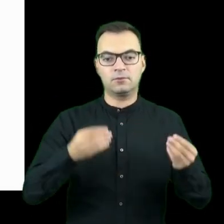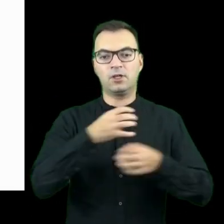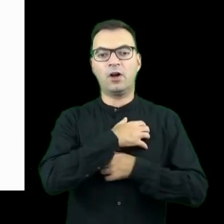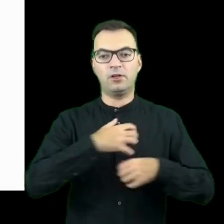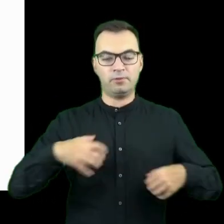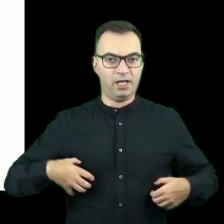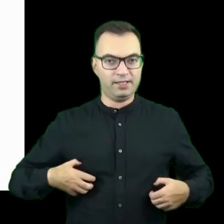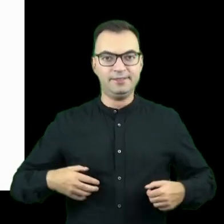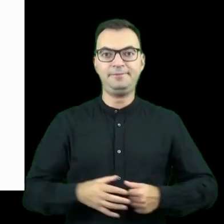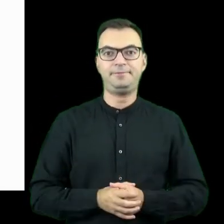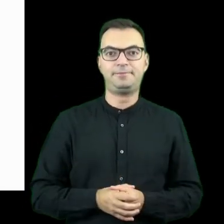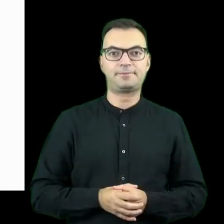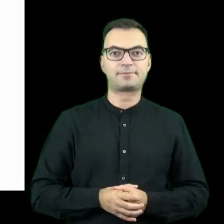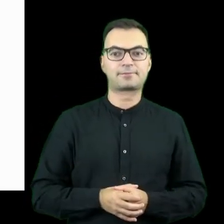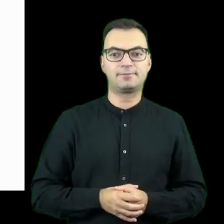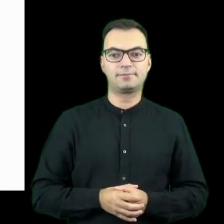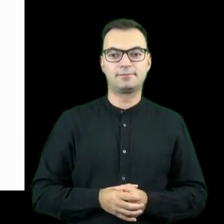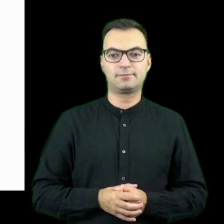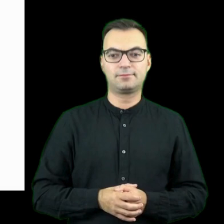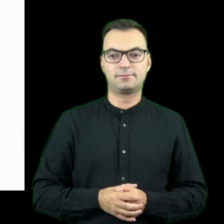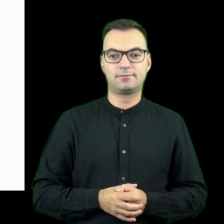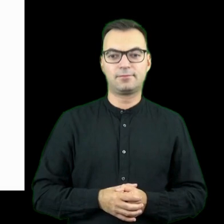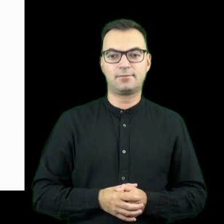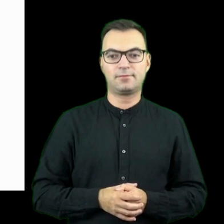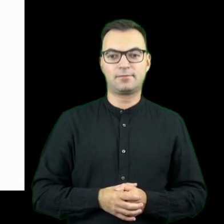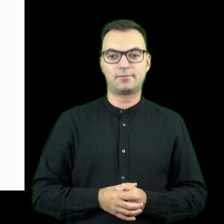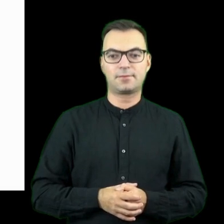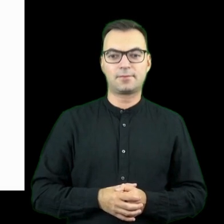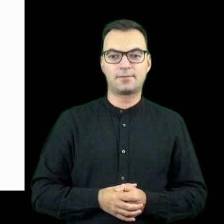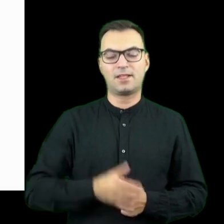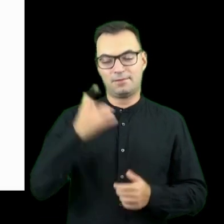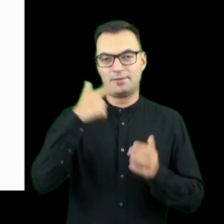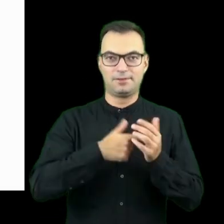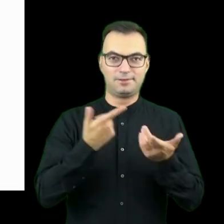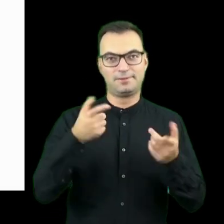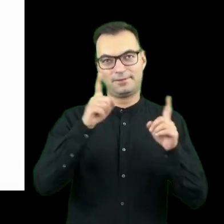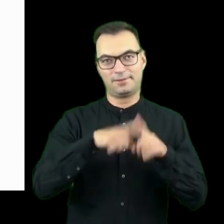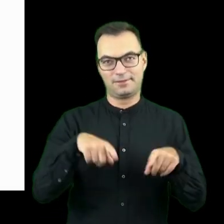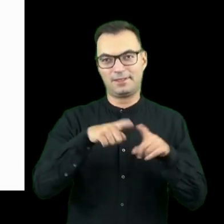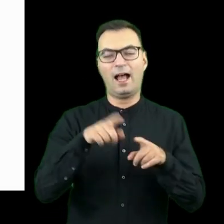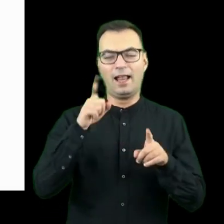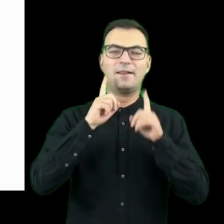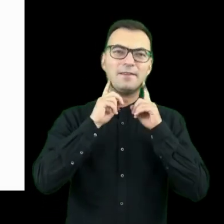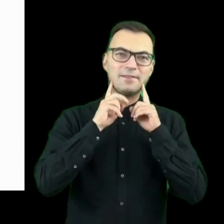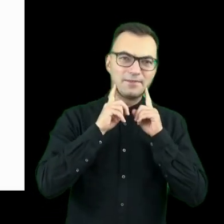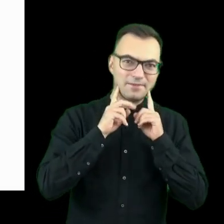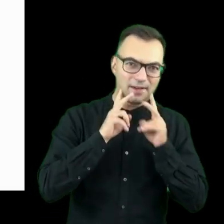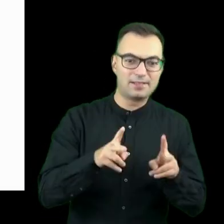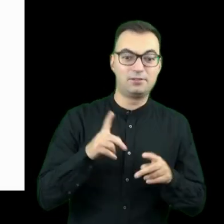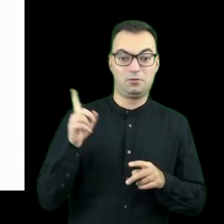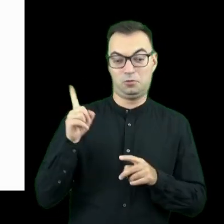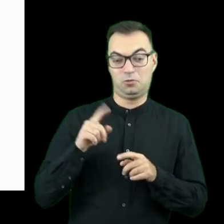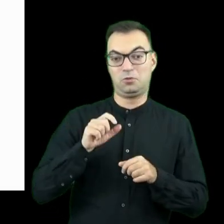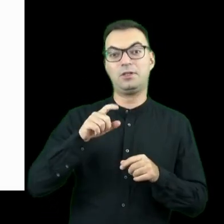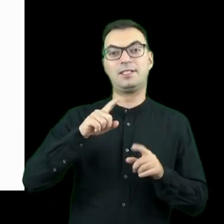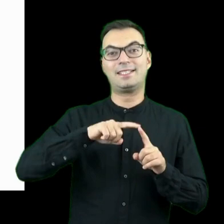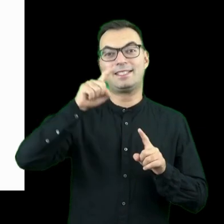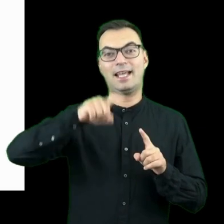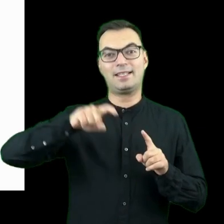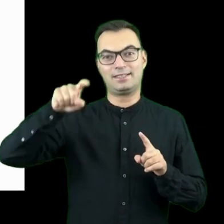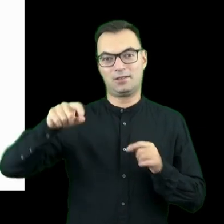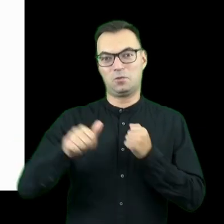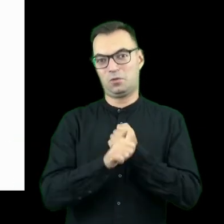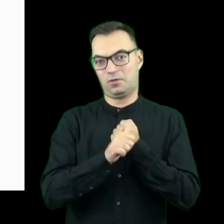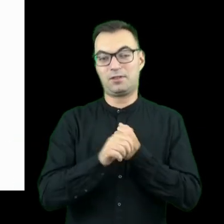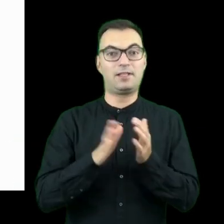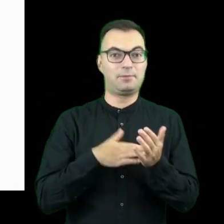rozwoju gospodarczego. Oczywiście to jest taki bonmot, że to jest motor napędowy rozwoju gospodarczego, ale rzeczywiście to są pewne statystyki, które to pokazują. Na